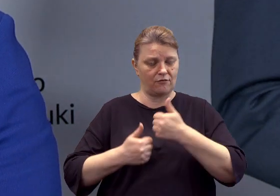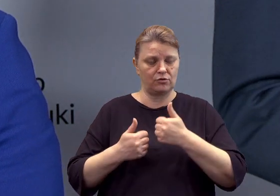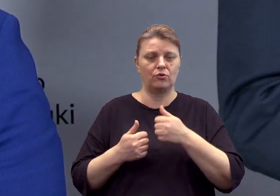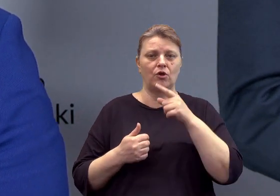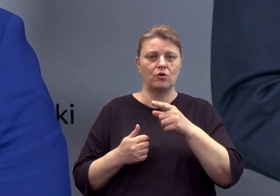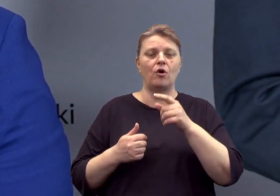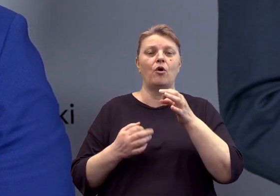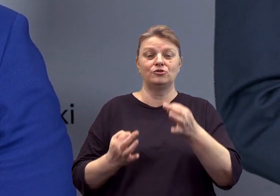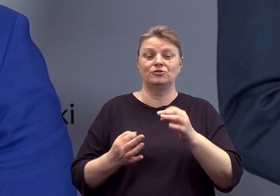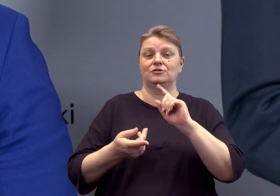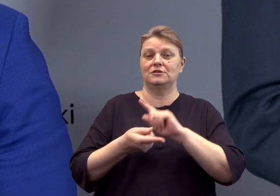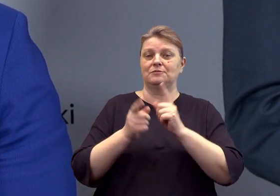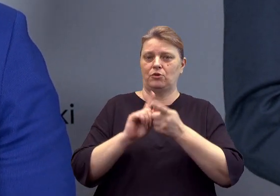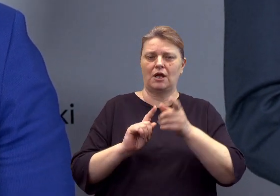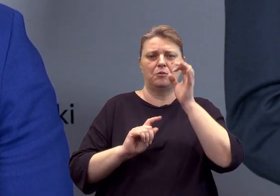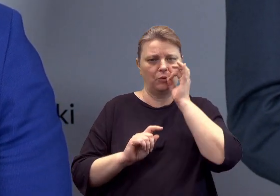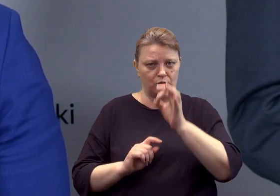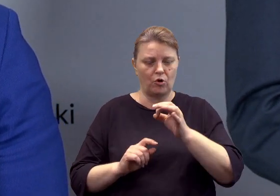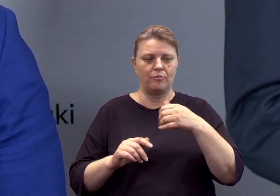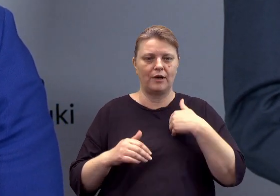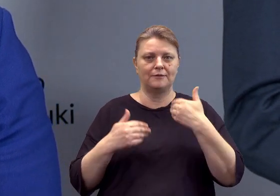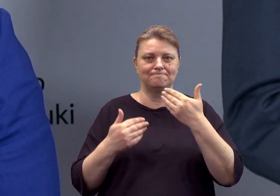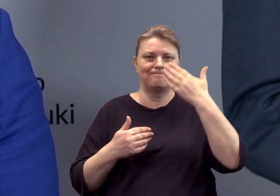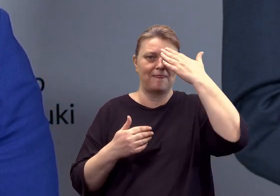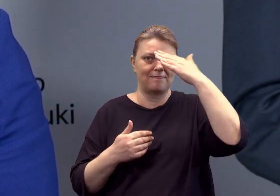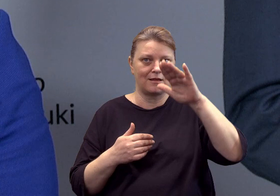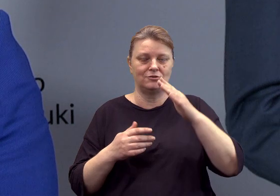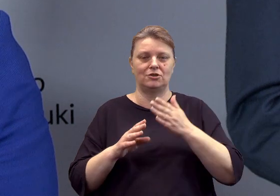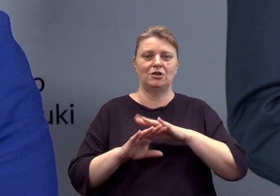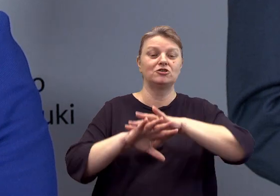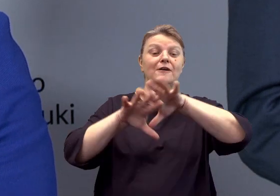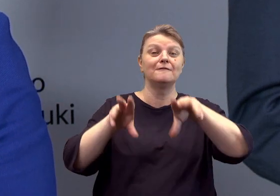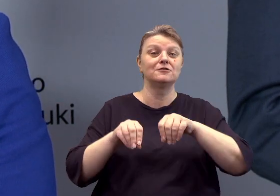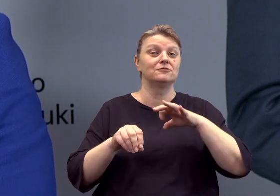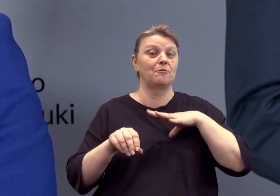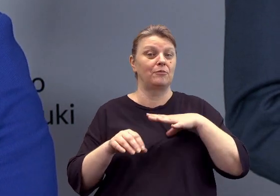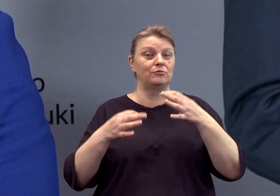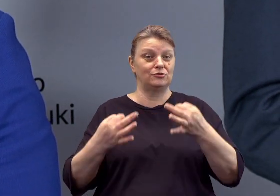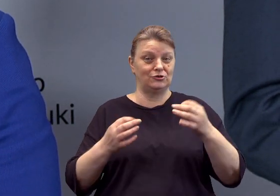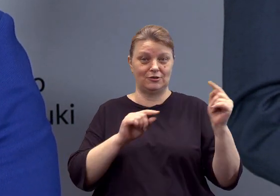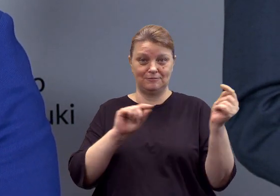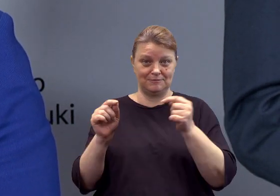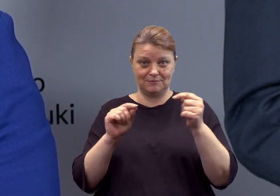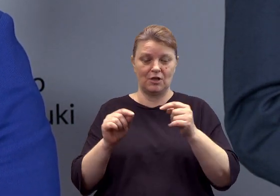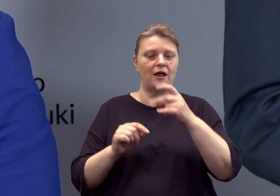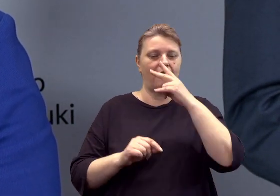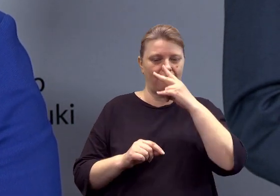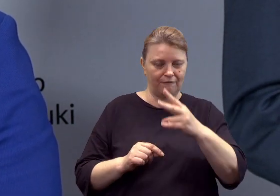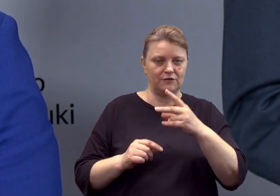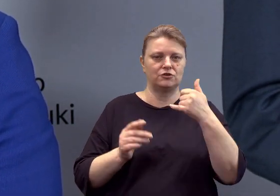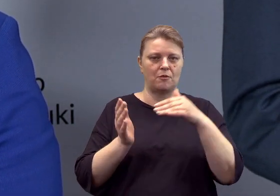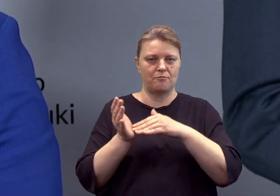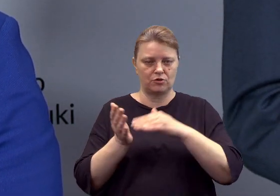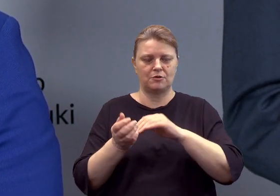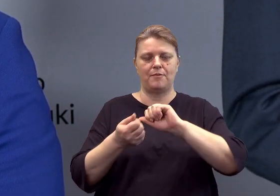To dobre spotkanie i daje też nadzieję, że wszyscy uczestnicy dzisiejszego dialogu widzą, że potrzebna jest zmiana,